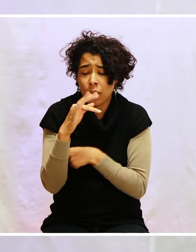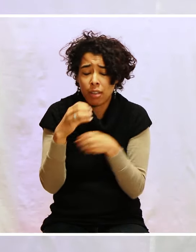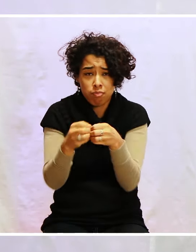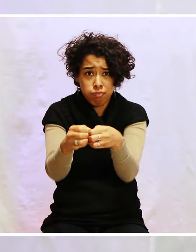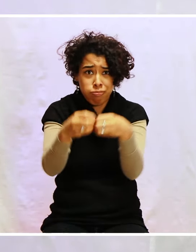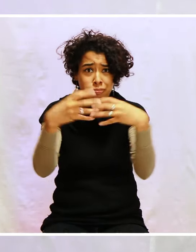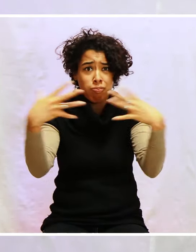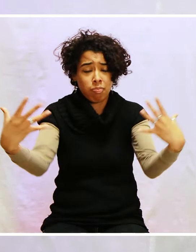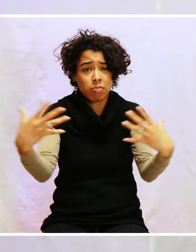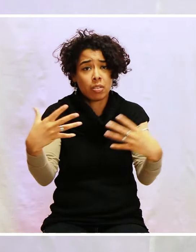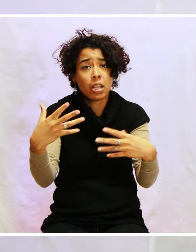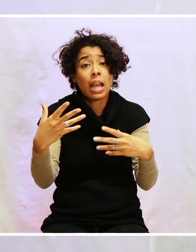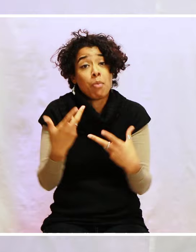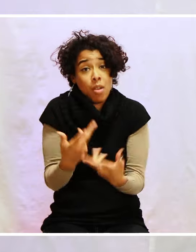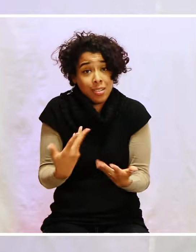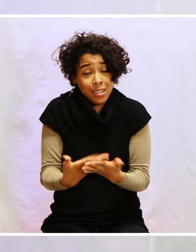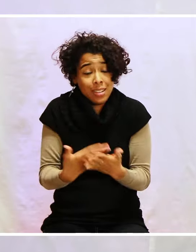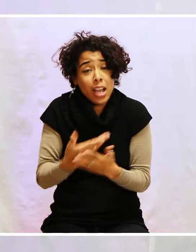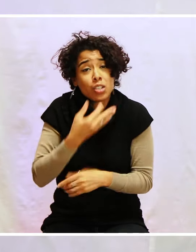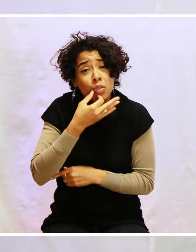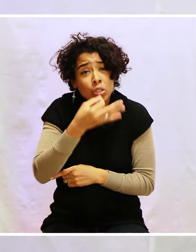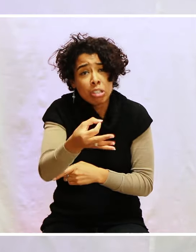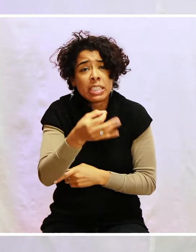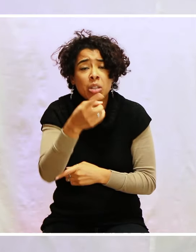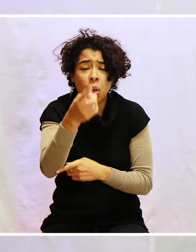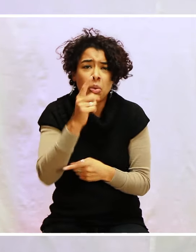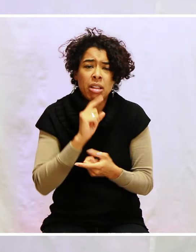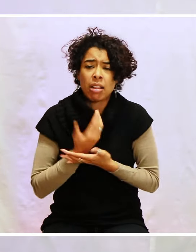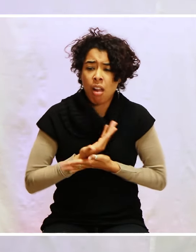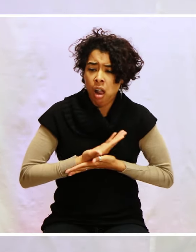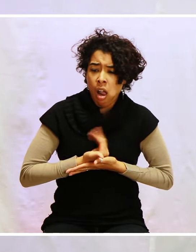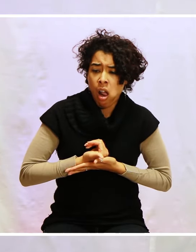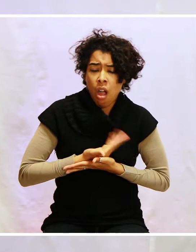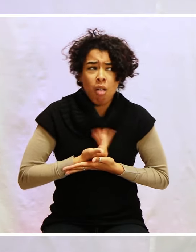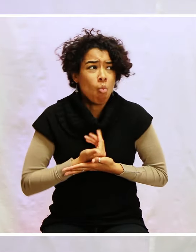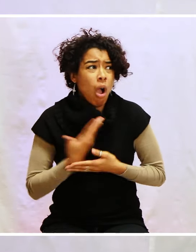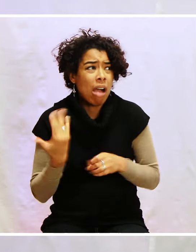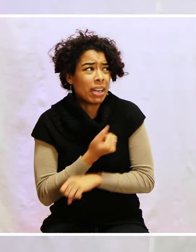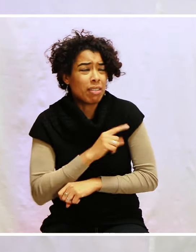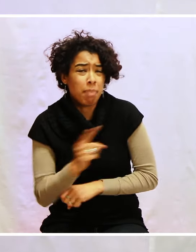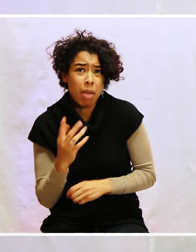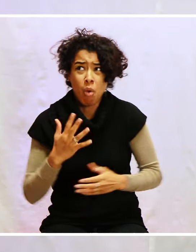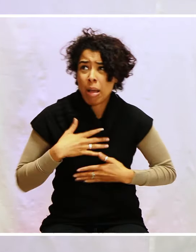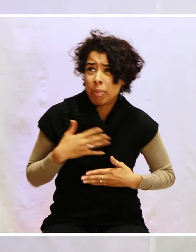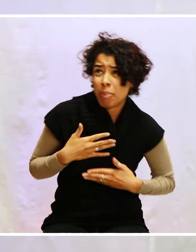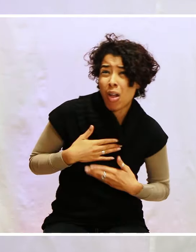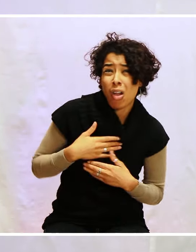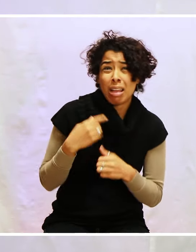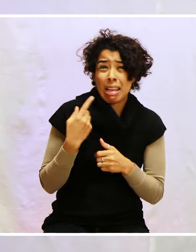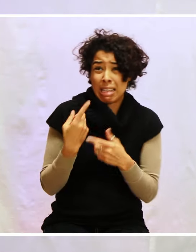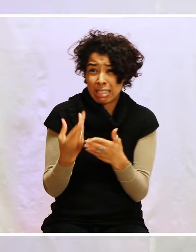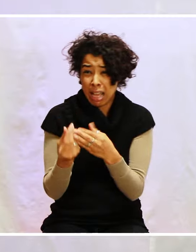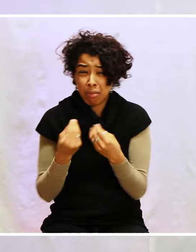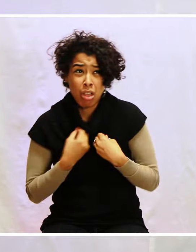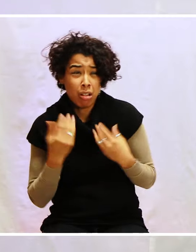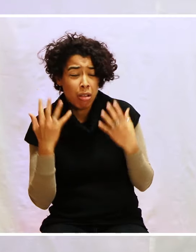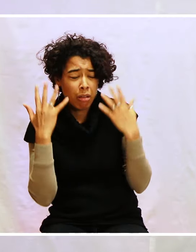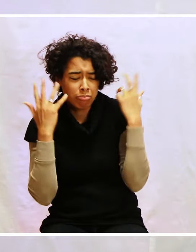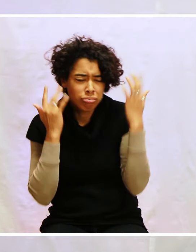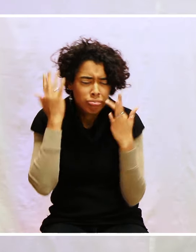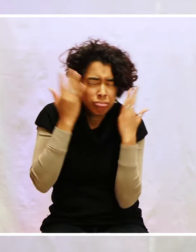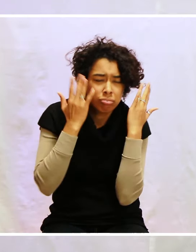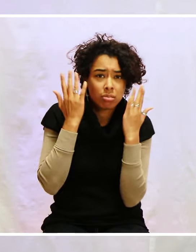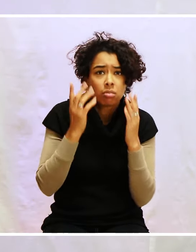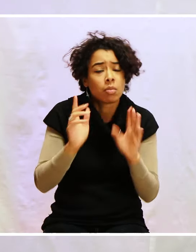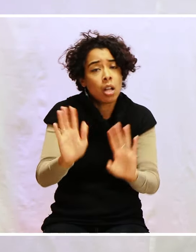Peut-être qu'il doute de dire « Mais je n pas les capacités, je ne pas y arriver, j'ai peur de ceci, je crains cela demain. » Tu